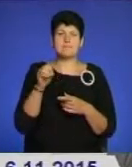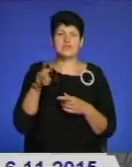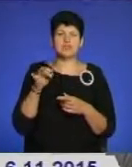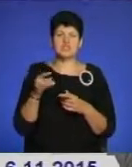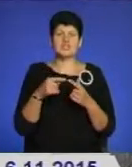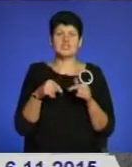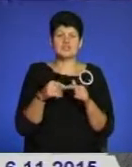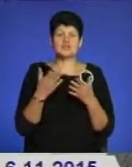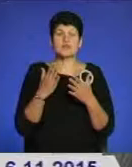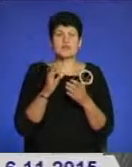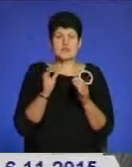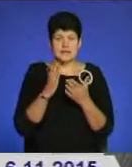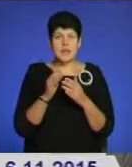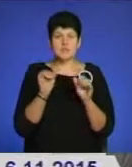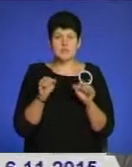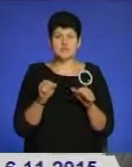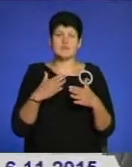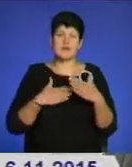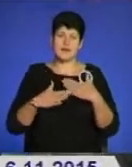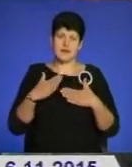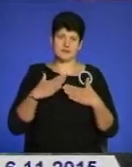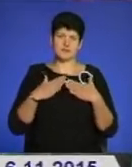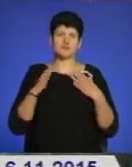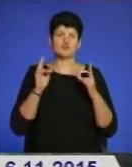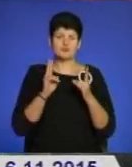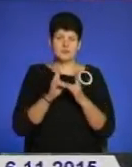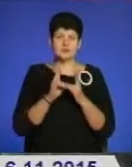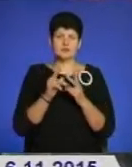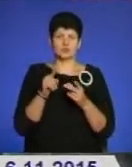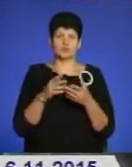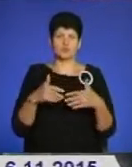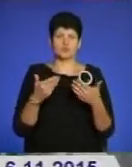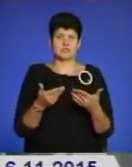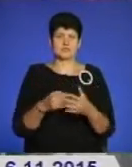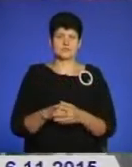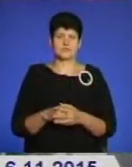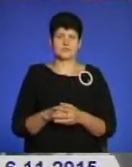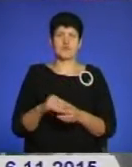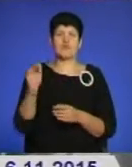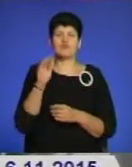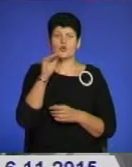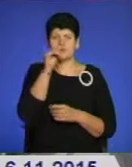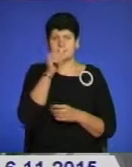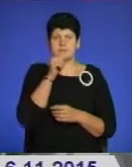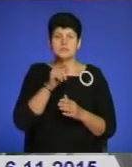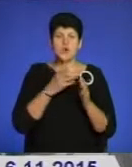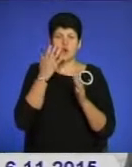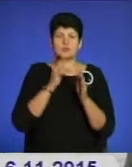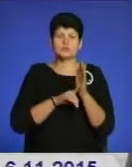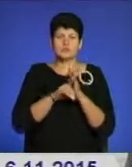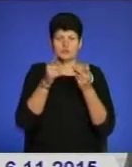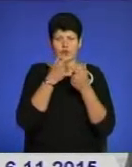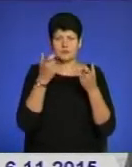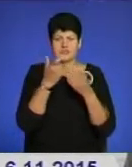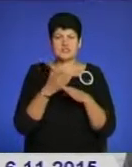лікаря, він казав, якщо є можливість, ми раді зустріти таку пропозицію. Ще в жовтні місяці, коли стартувала інформаційна